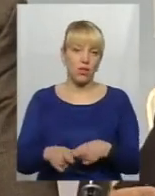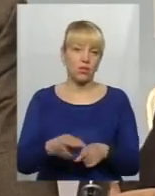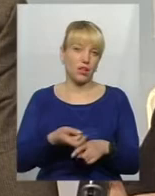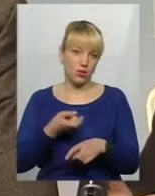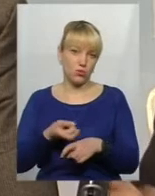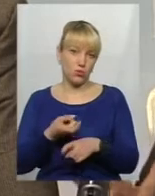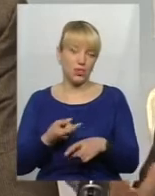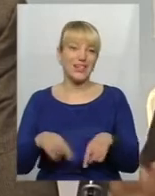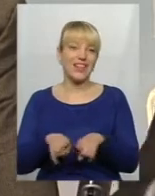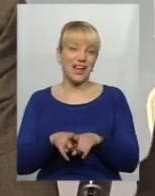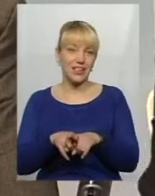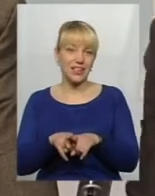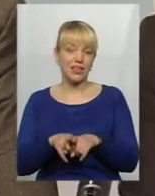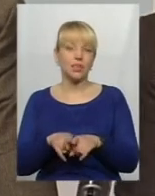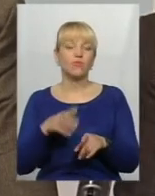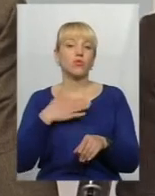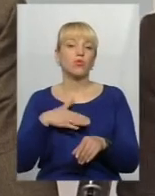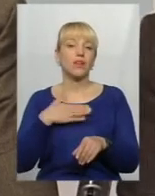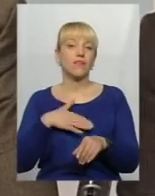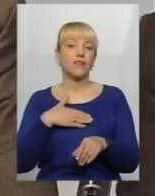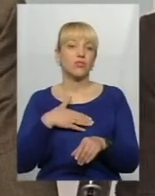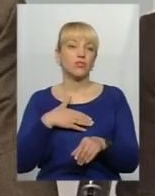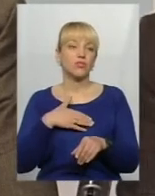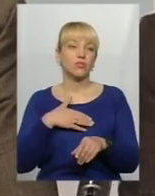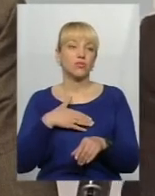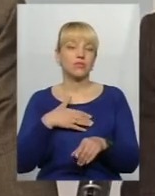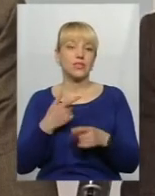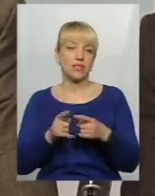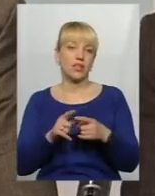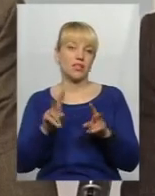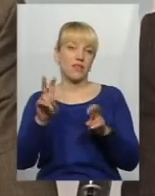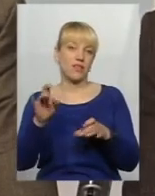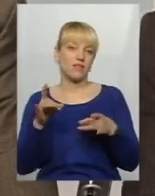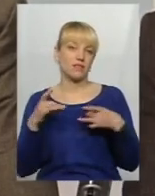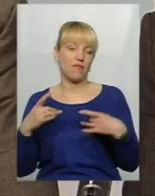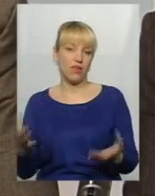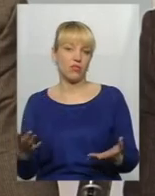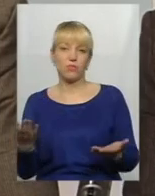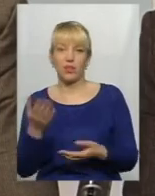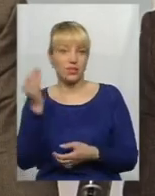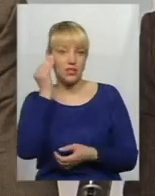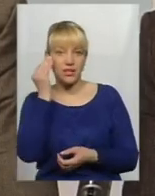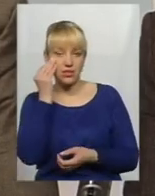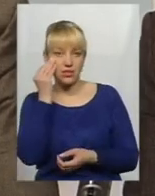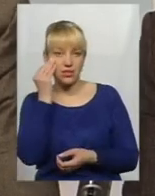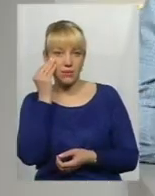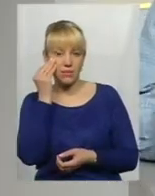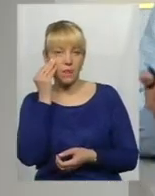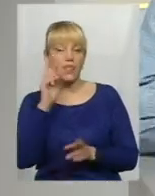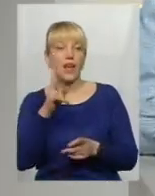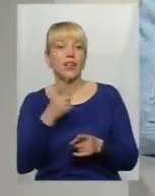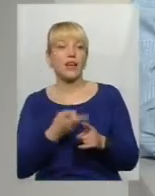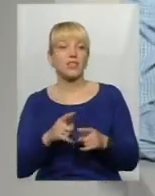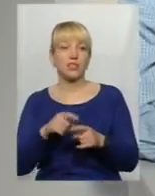міркувань, який сенс тоді насправді називати це святом? Який сенс? А як його зробити